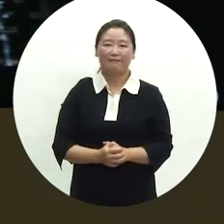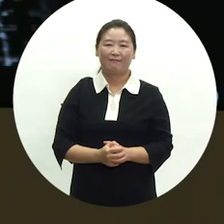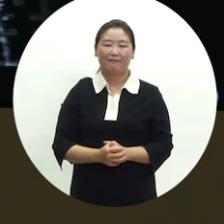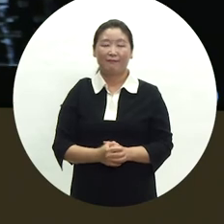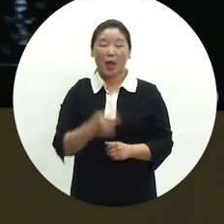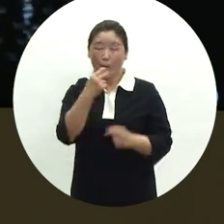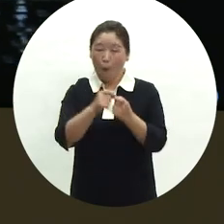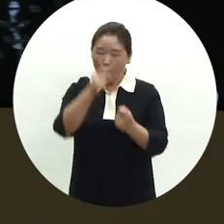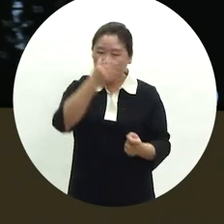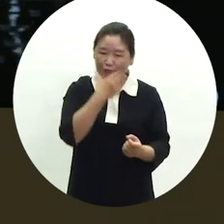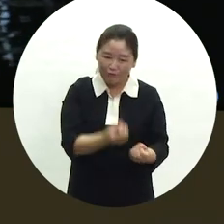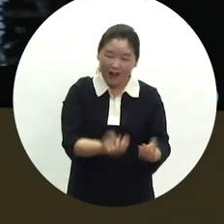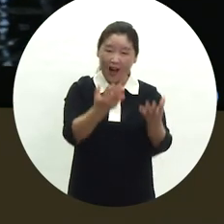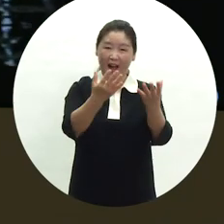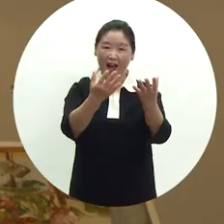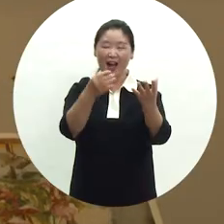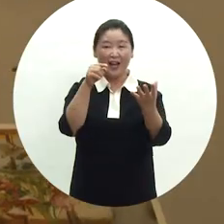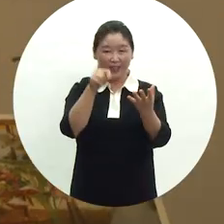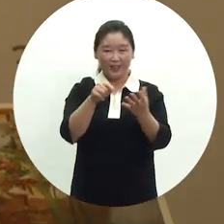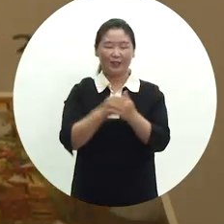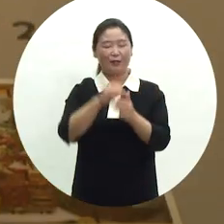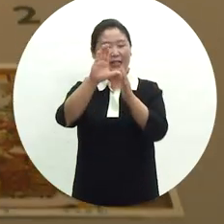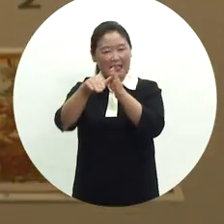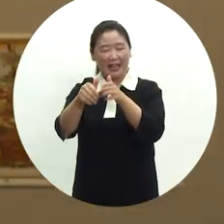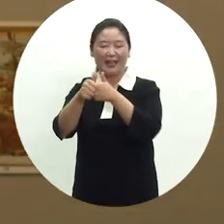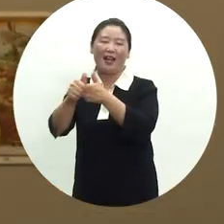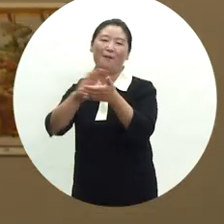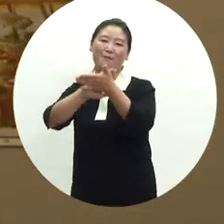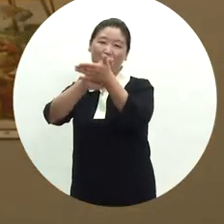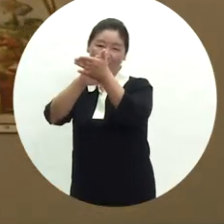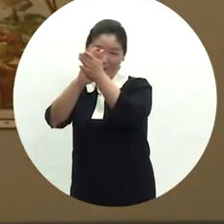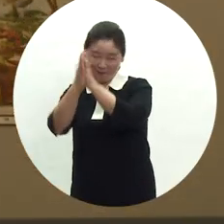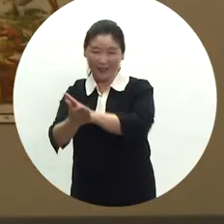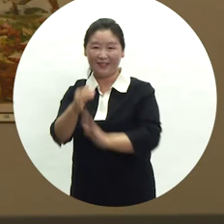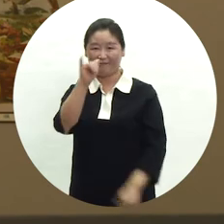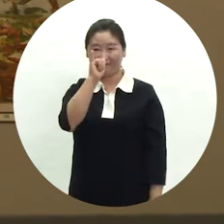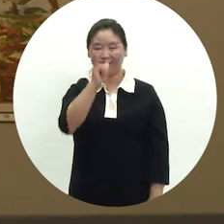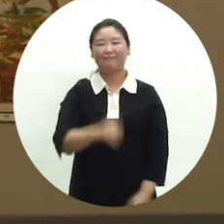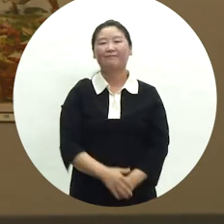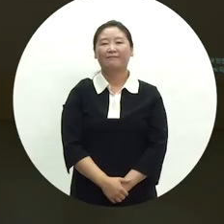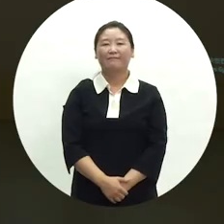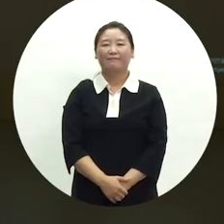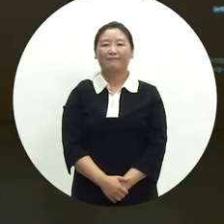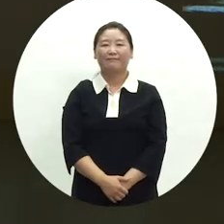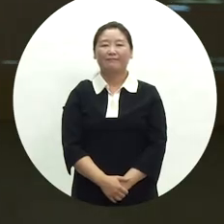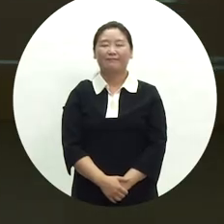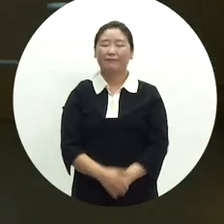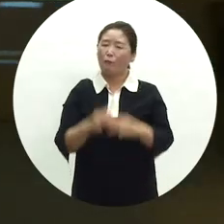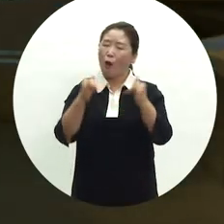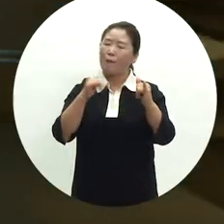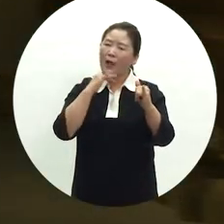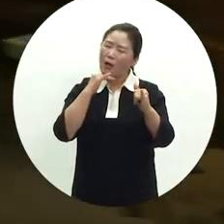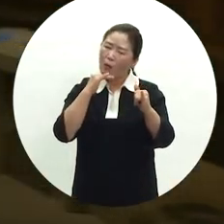장수를 축하하고 기원하는 의례는 시대에 따라 변하고 있음을 전시하고 있습니다. 사람은